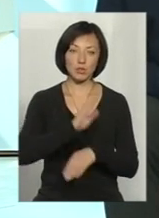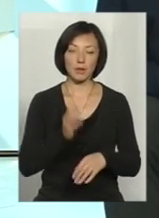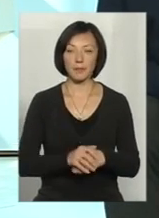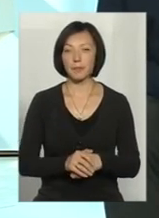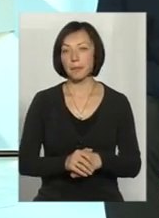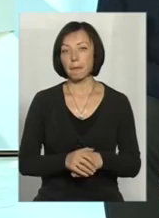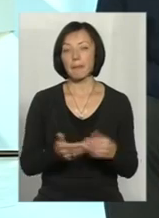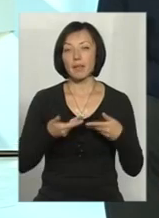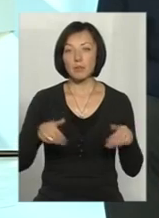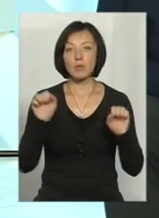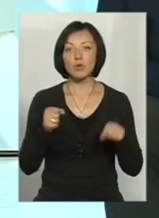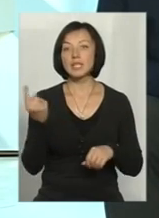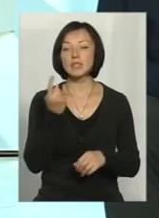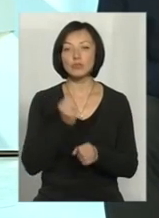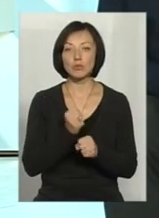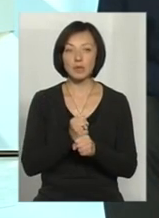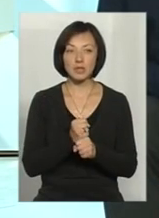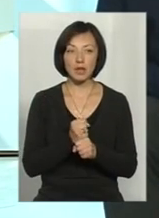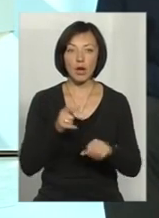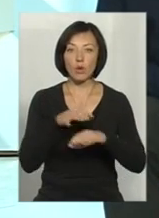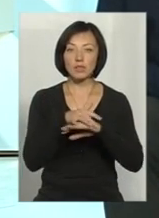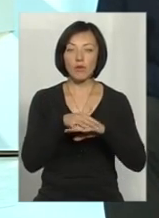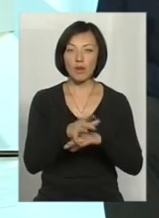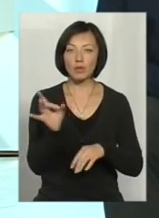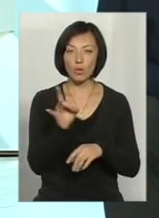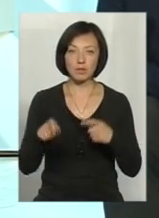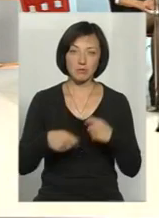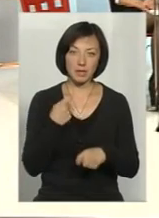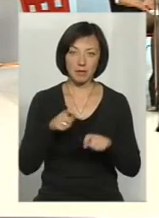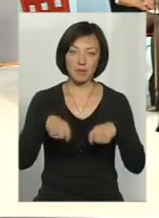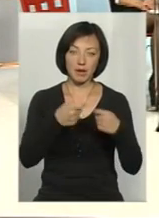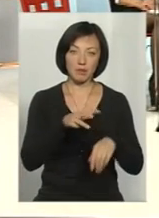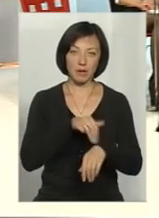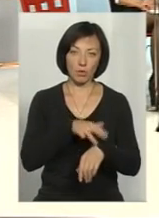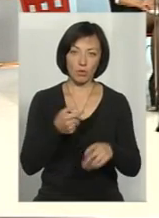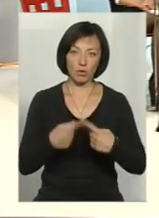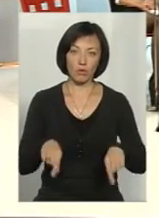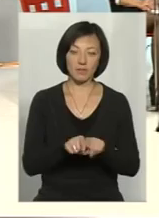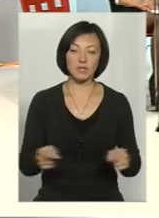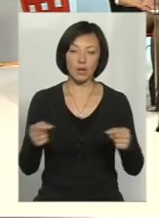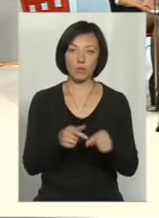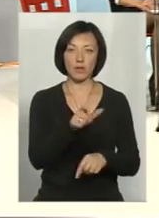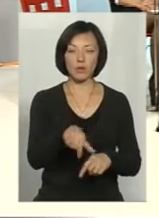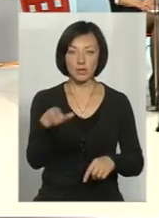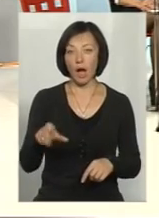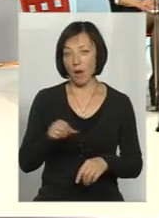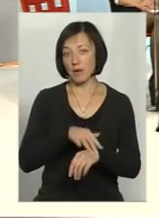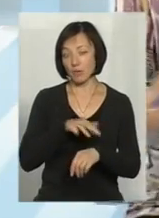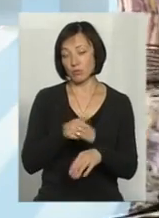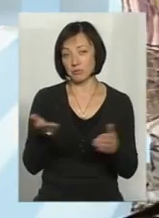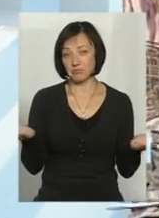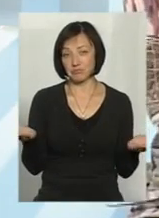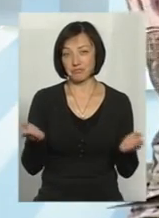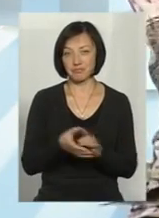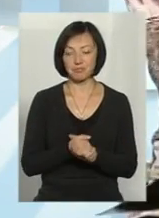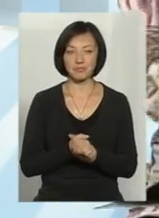ми можемо, єдине, що зробити, це розрахувати розмір збитків і передати правоохоронні органи для встановлення осіб. А правоохоронці будуть